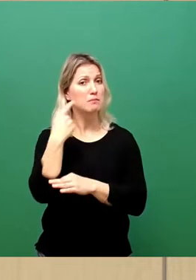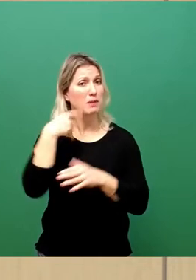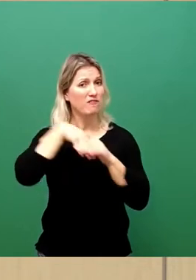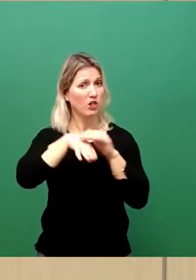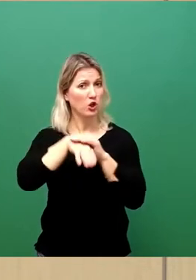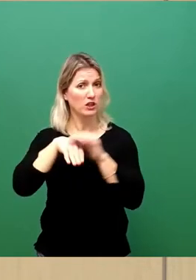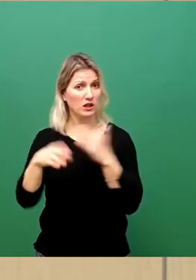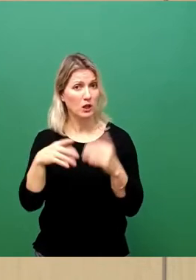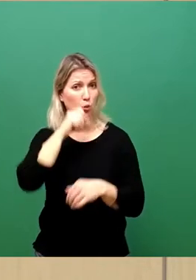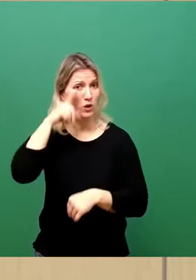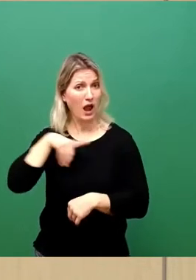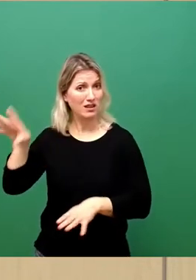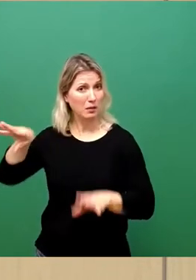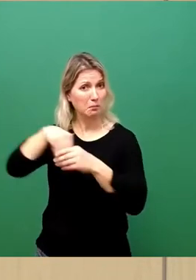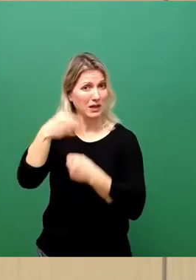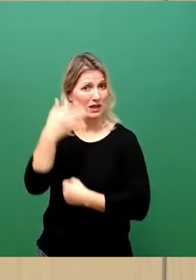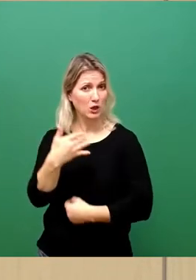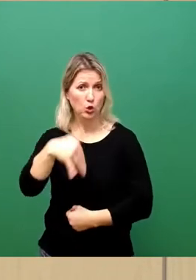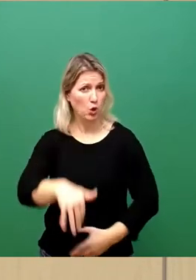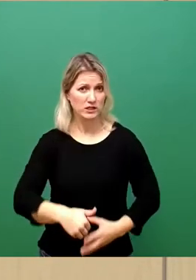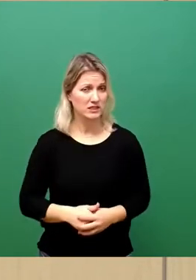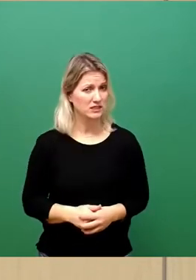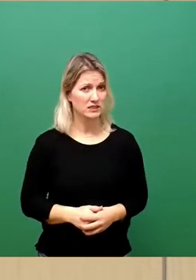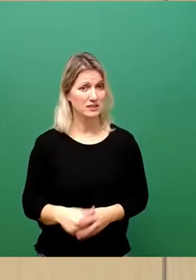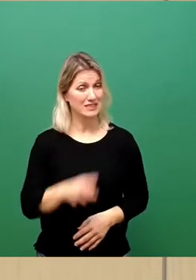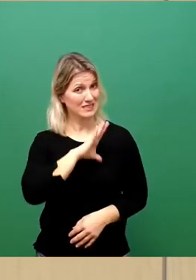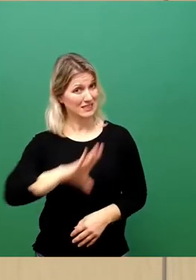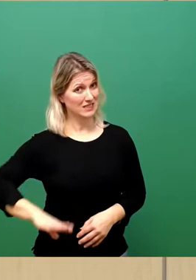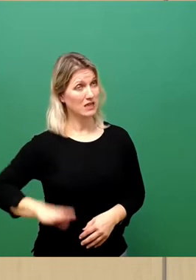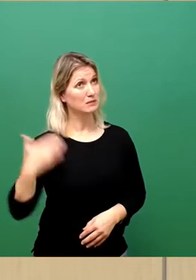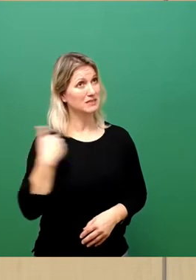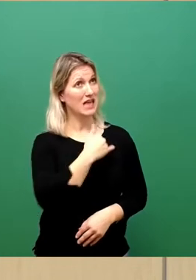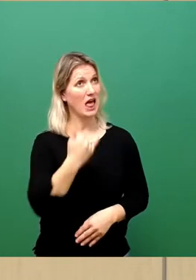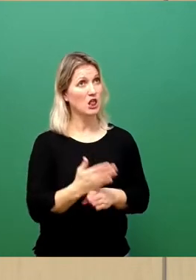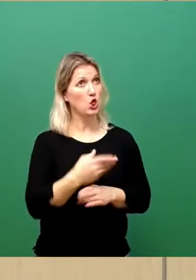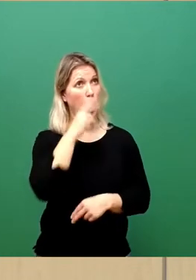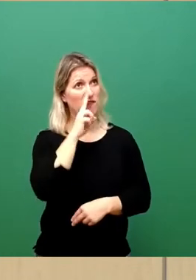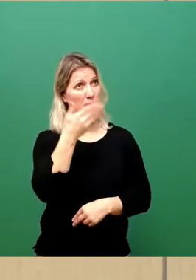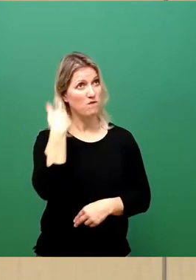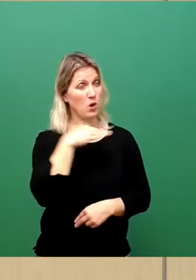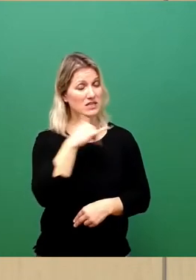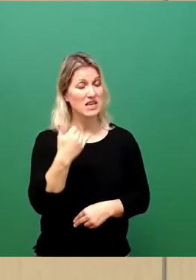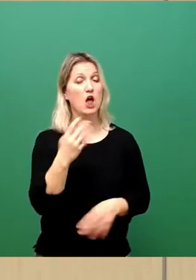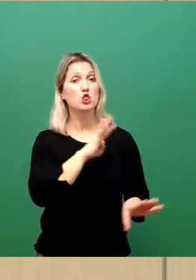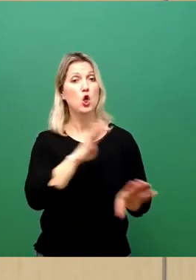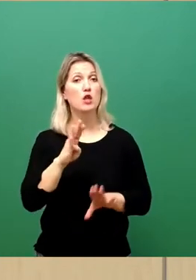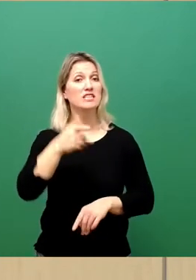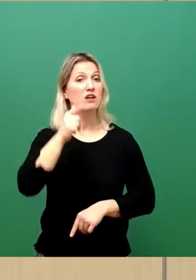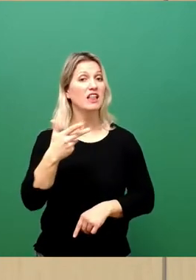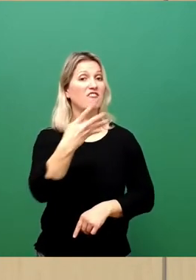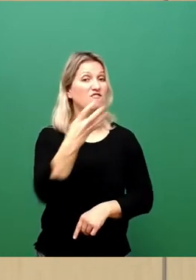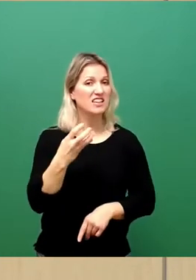Ukraine noch nicht mitgezählt. In Sachsen waren bis Ende November vergangenen Jahres 9.243 Geflüchtete angekommen,